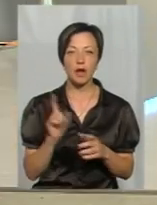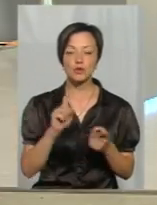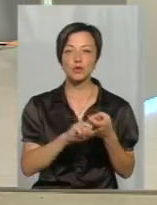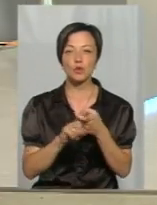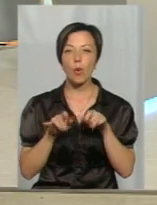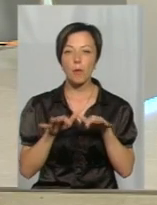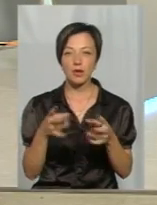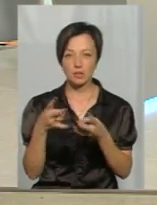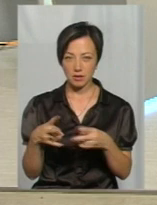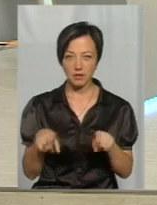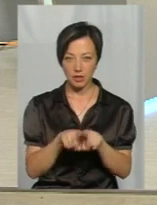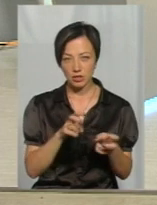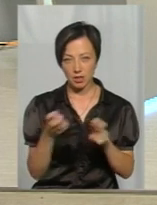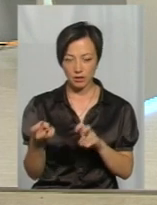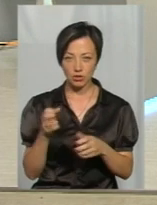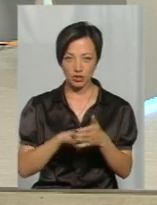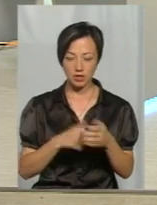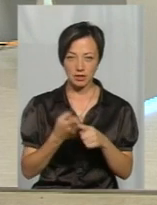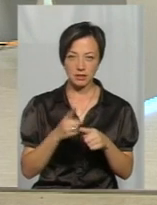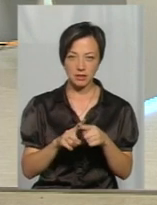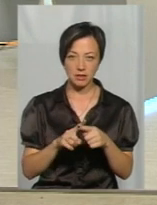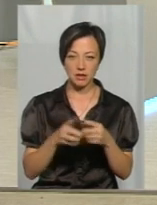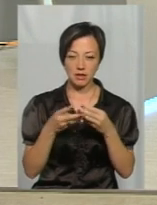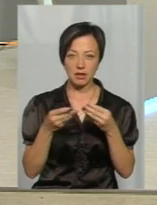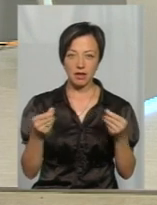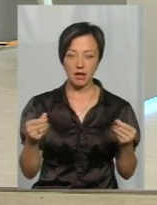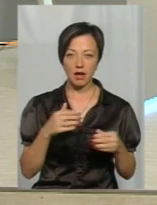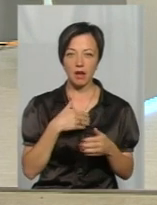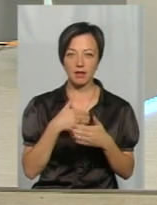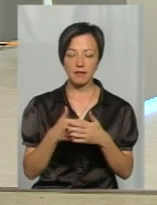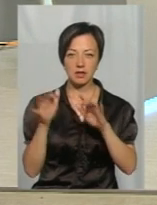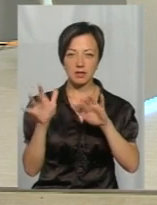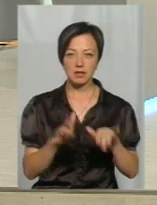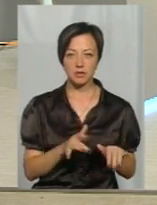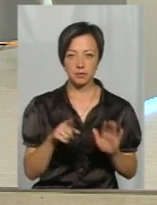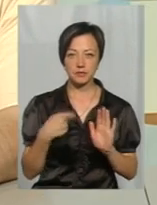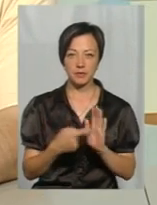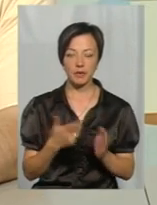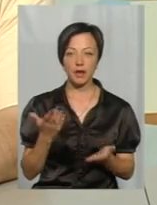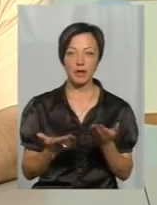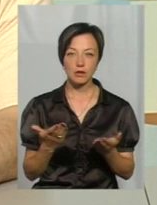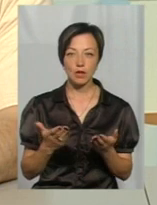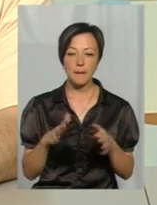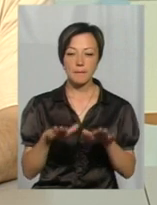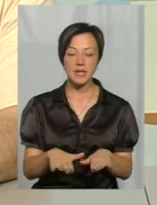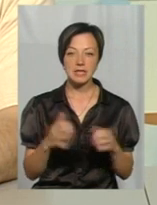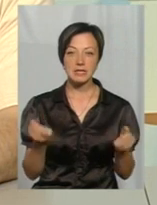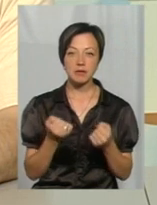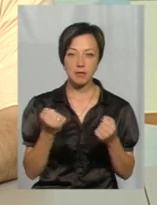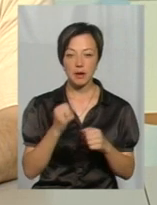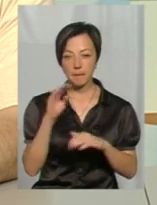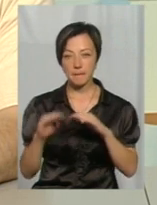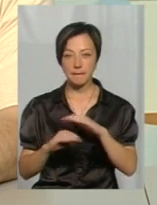комах шкідників, вони теж гинуть через те, що танення активності? Якщо, значить, місце зимівлі десь